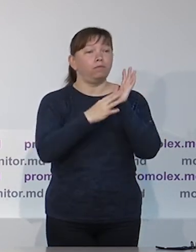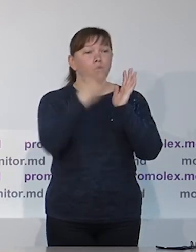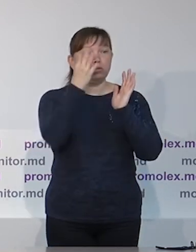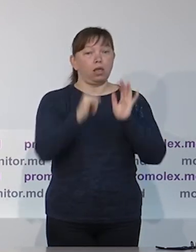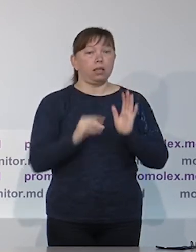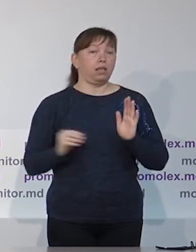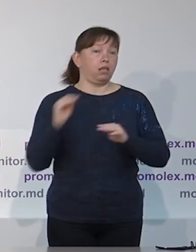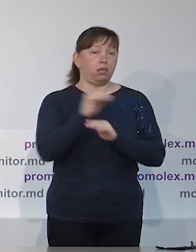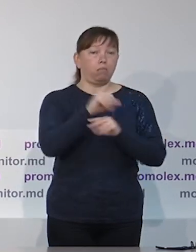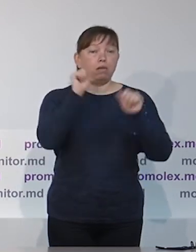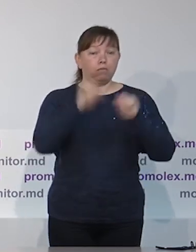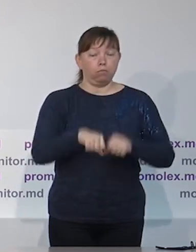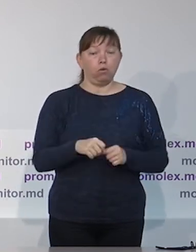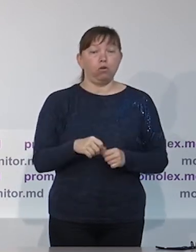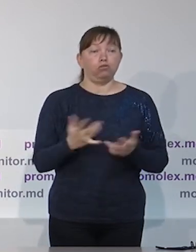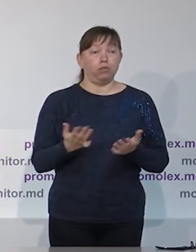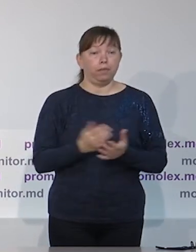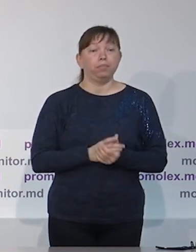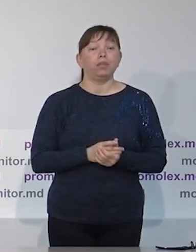мандат